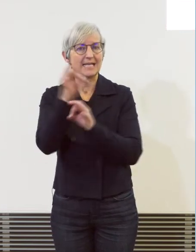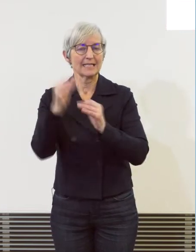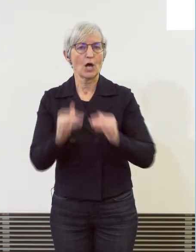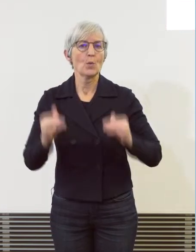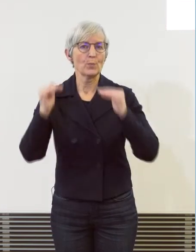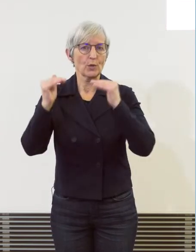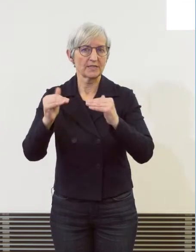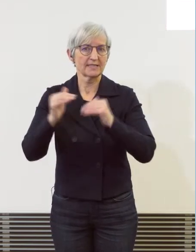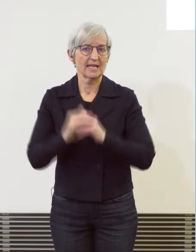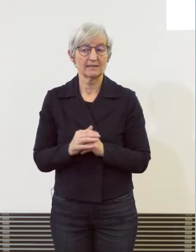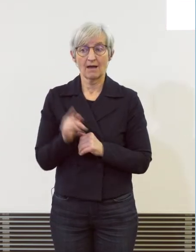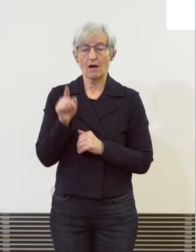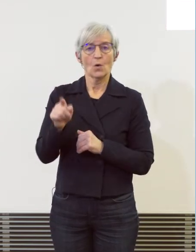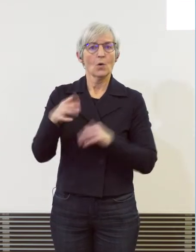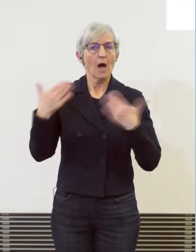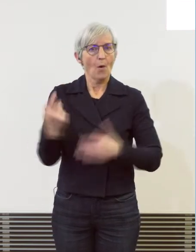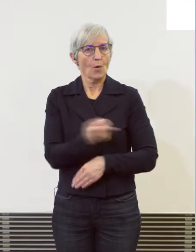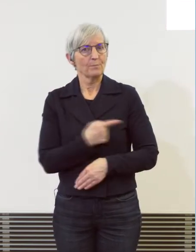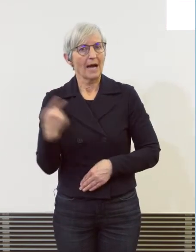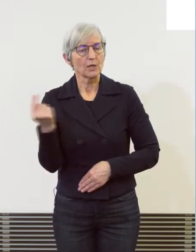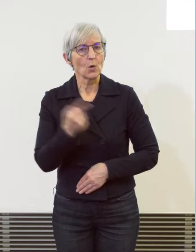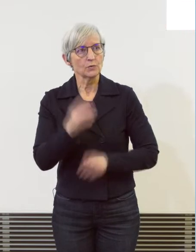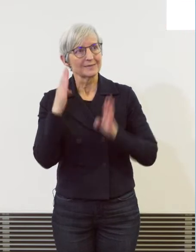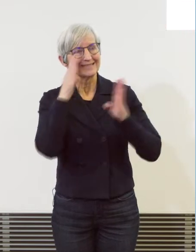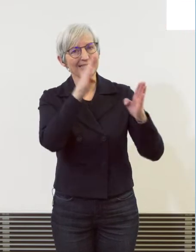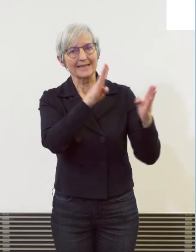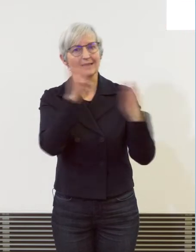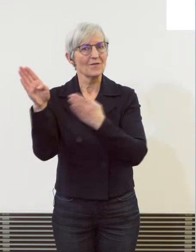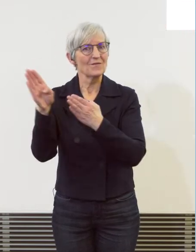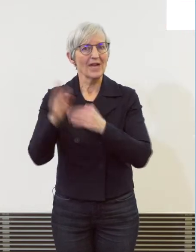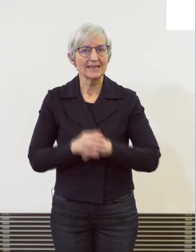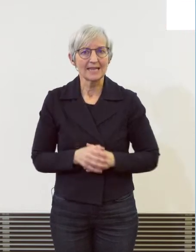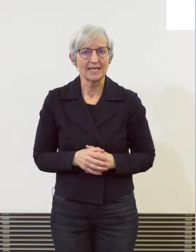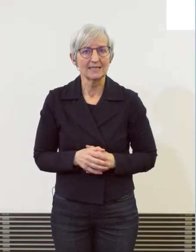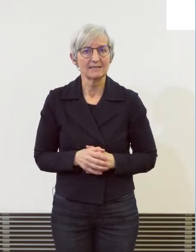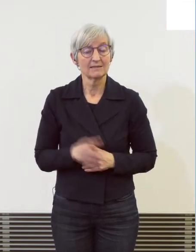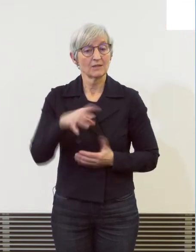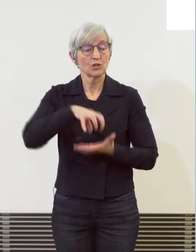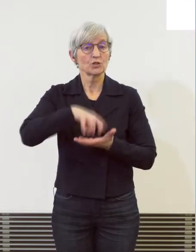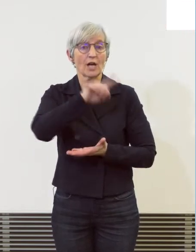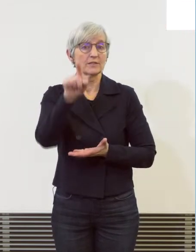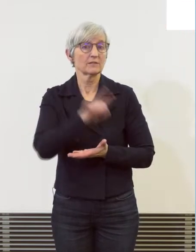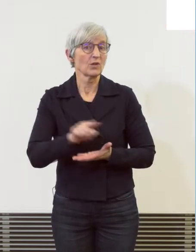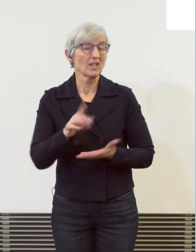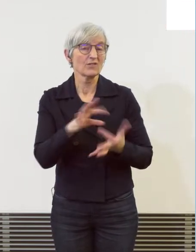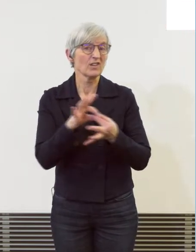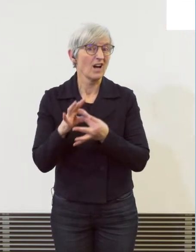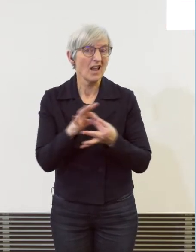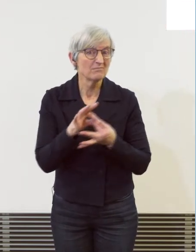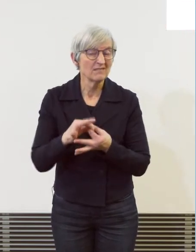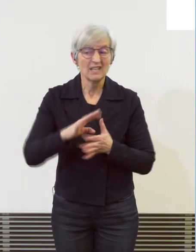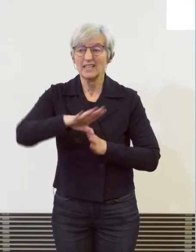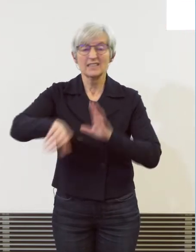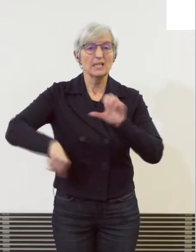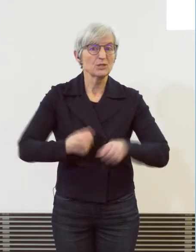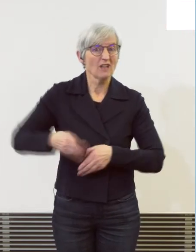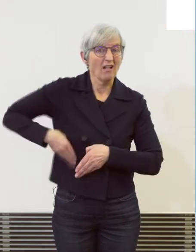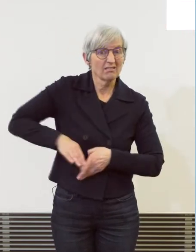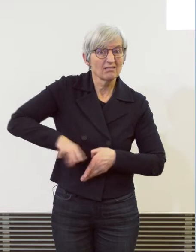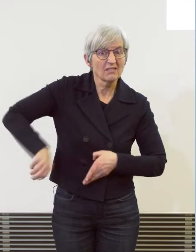in der Stadt Zürich vor allem auf Bereichen Taschen- und Trickdiebstahl,